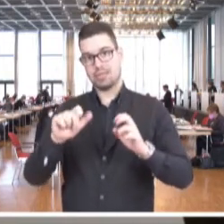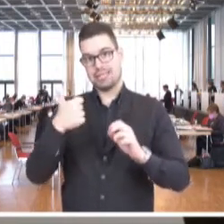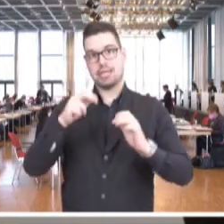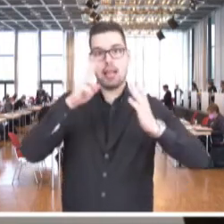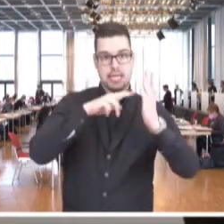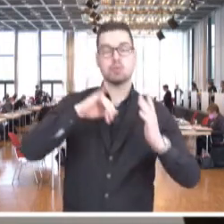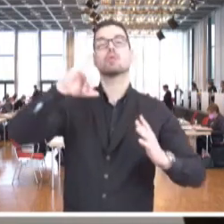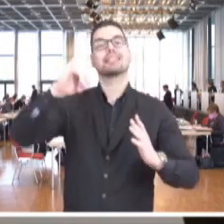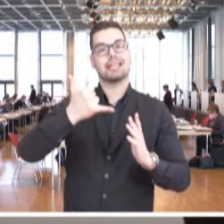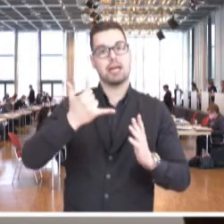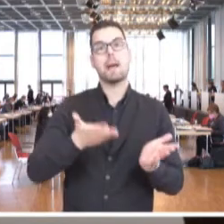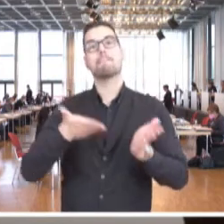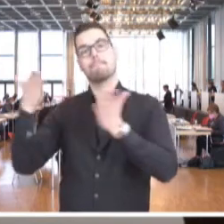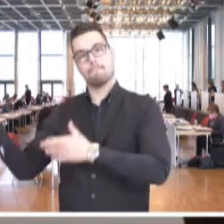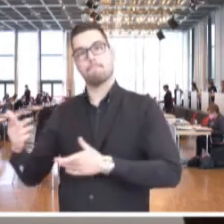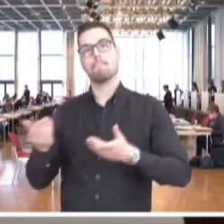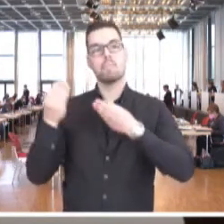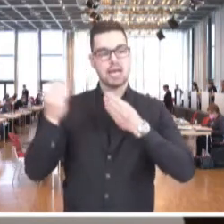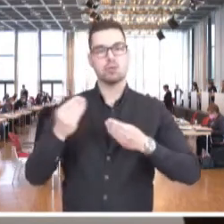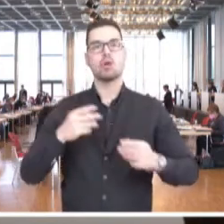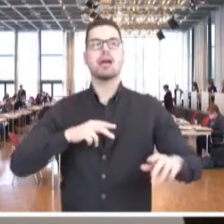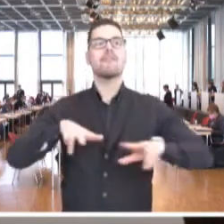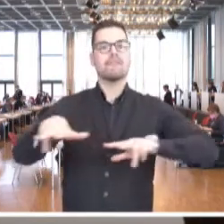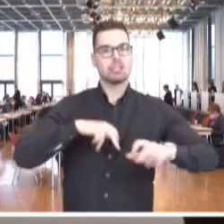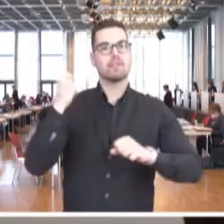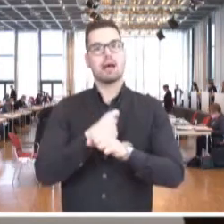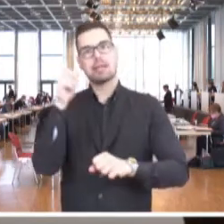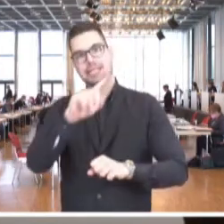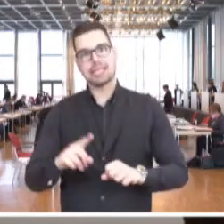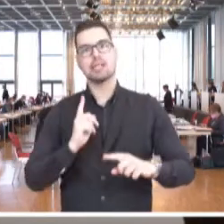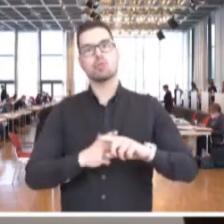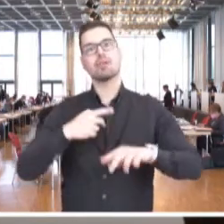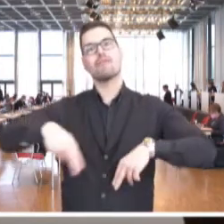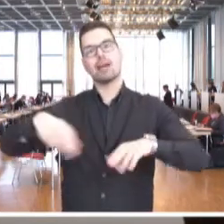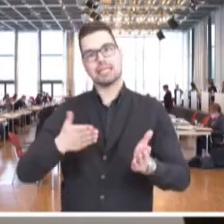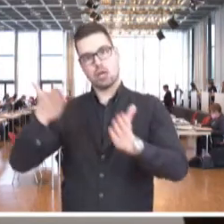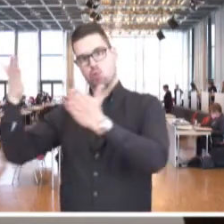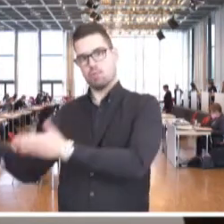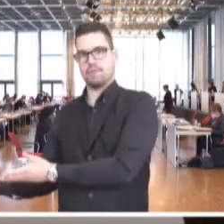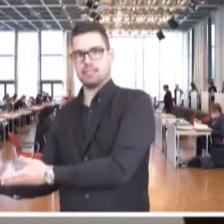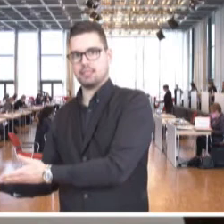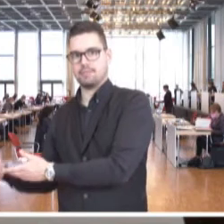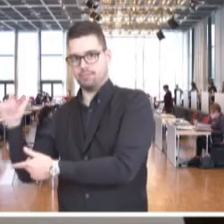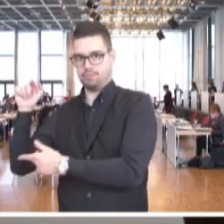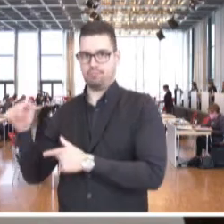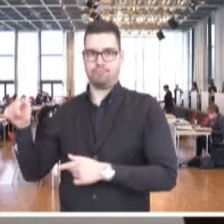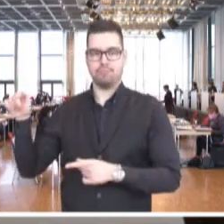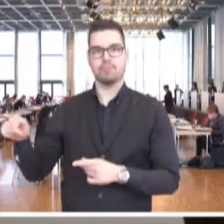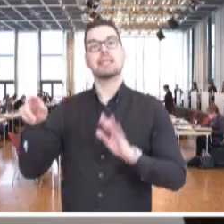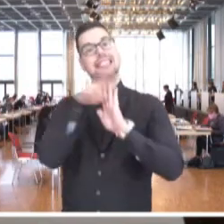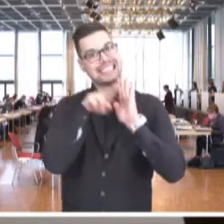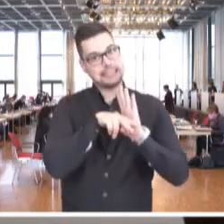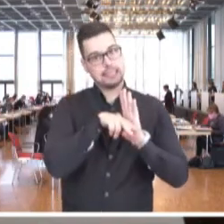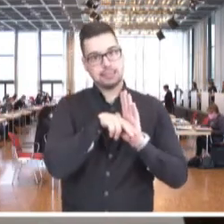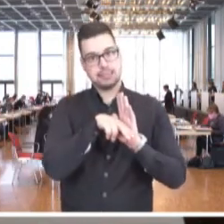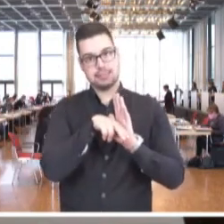angenommen und zur weiteren Beratung an den Ausschuss für Wirtschaft, Arbeit, Energie und Verkehr überwiesen. Die mit diesem Gesetz beabsichtigte